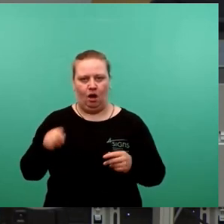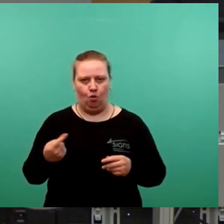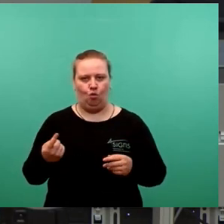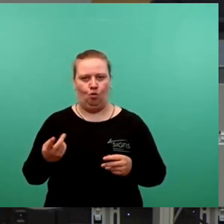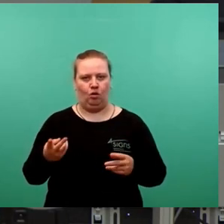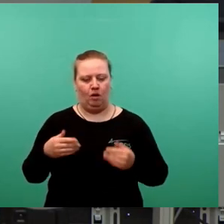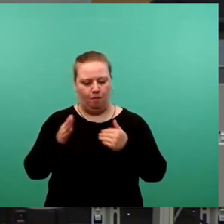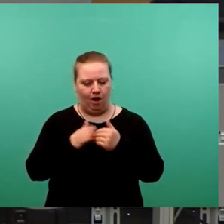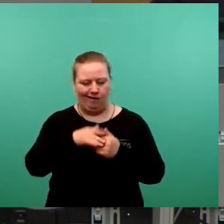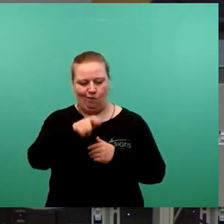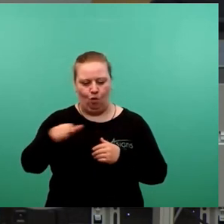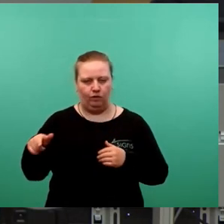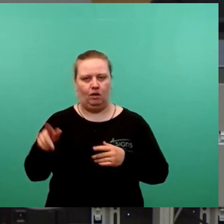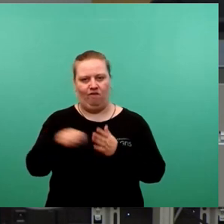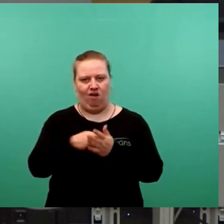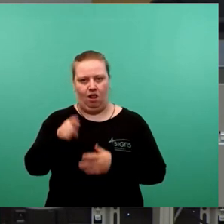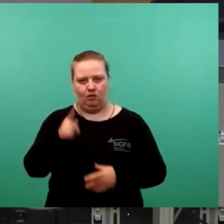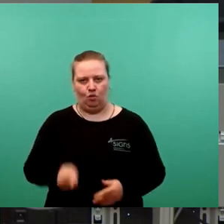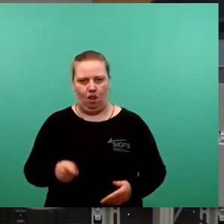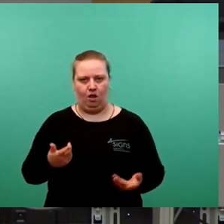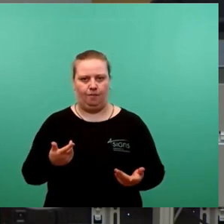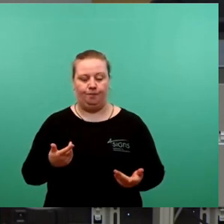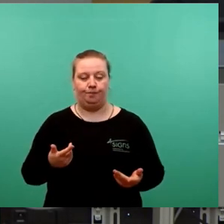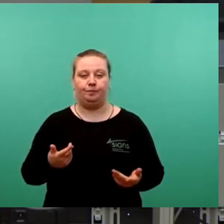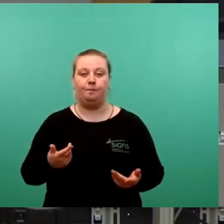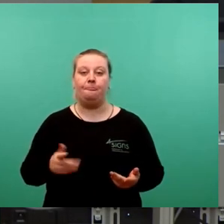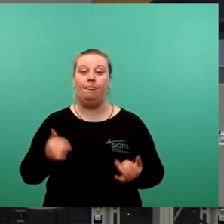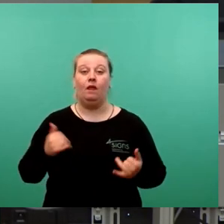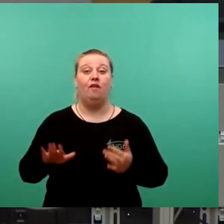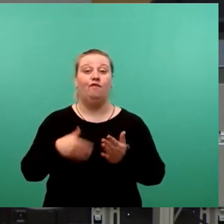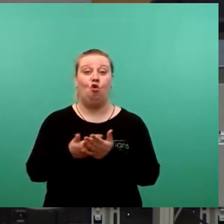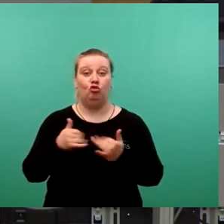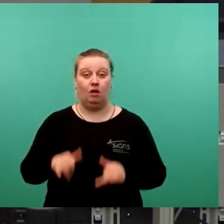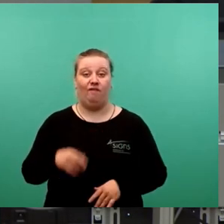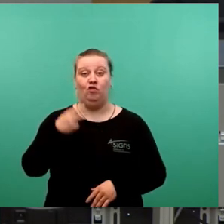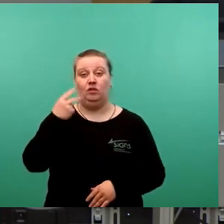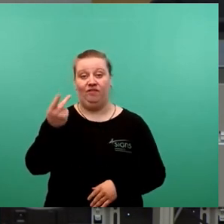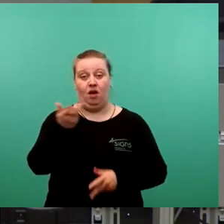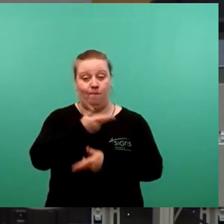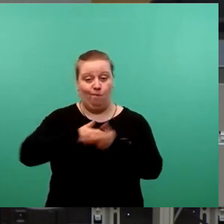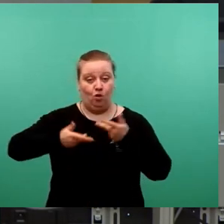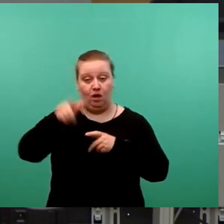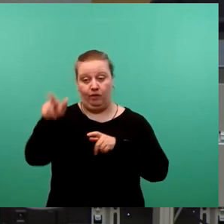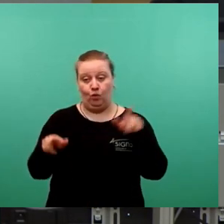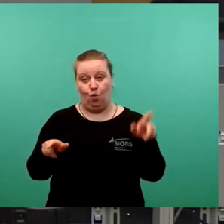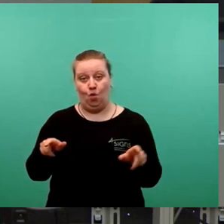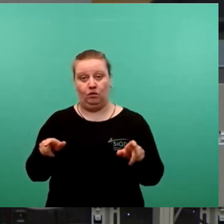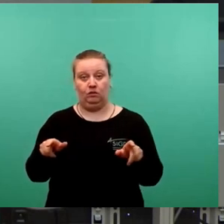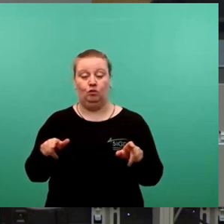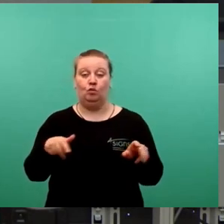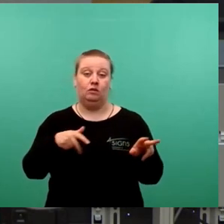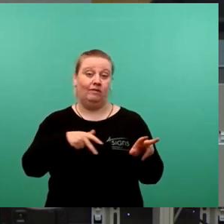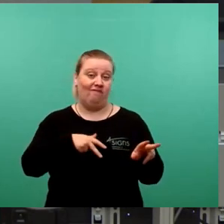Beigeordneten zu wählen. Es liegt jetzt ein Vorschlag vor von zwei Moderatoren. Und ich will es ganz klar sagen,